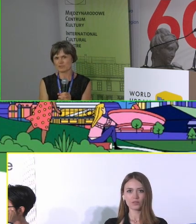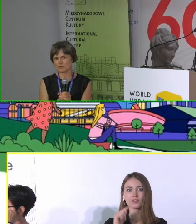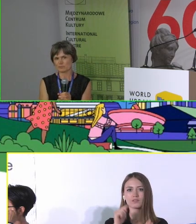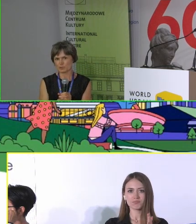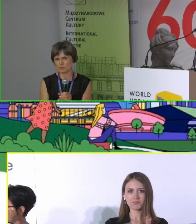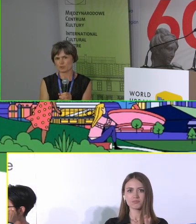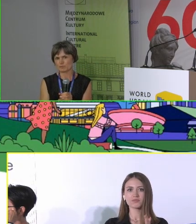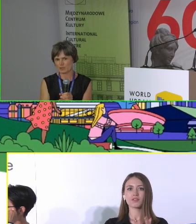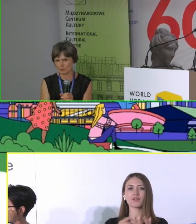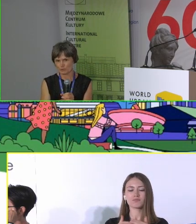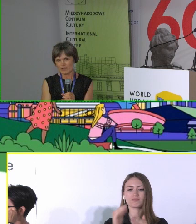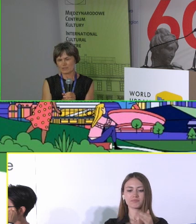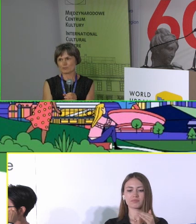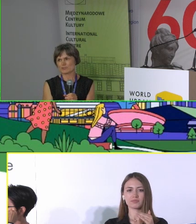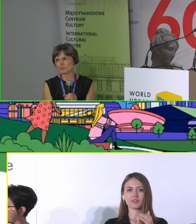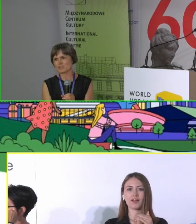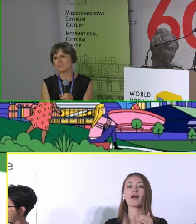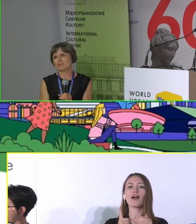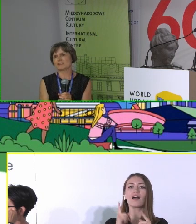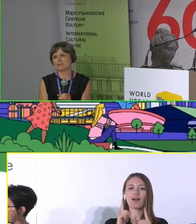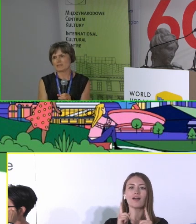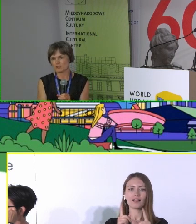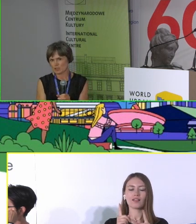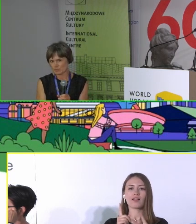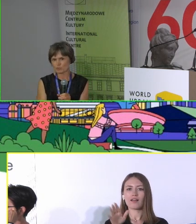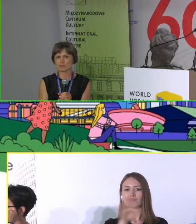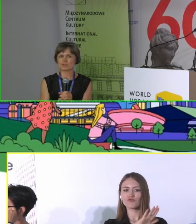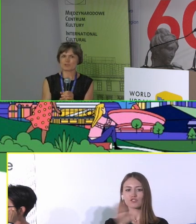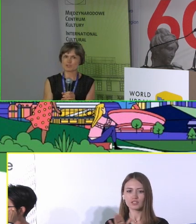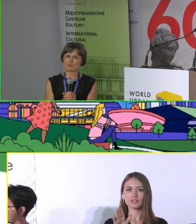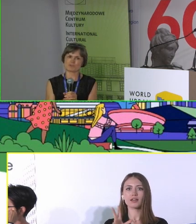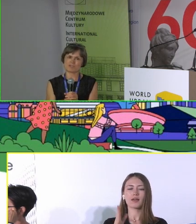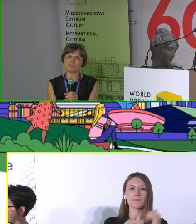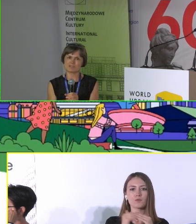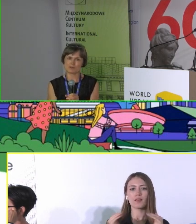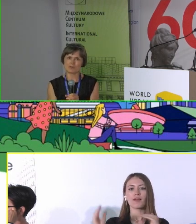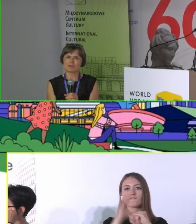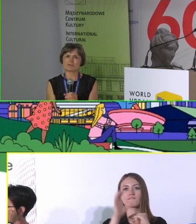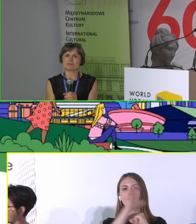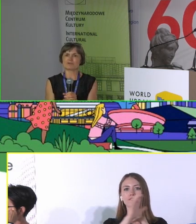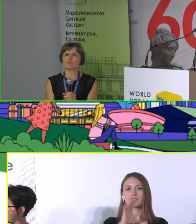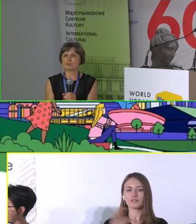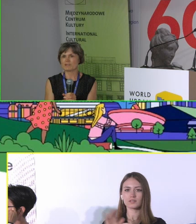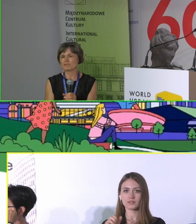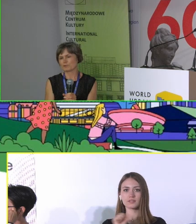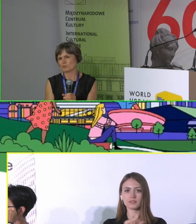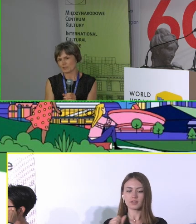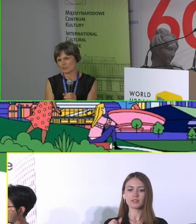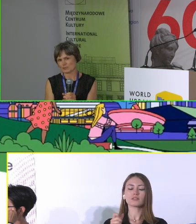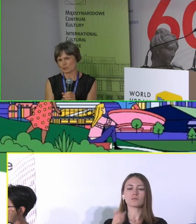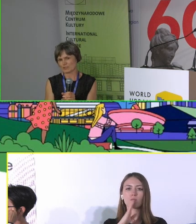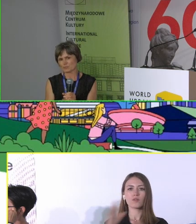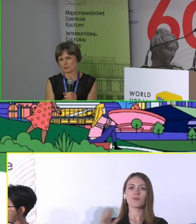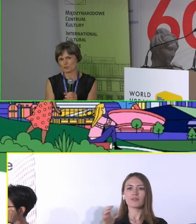poziomem terenu. Natomiast wszystkie nadziemne budynki, wszystkie urządzenia są obudowane w formie takich szklanych